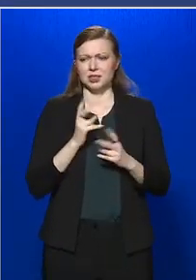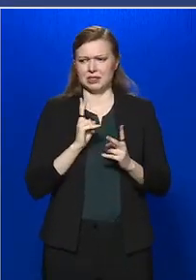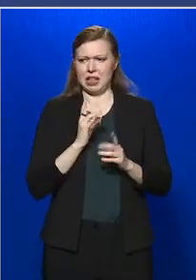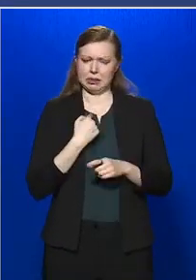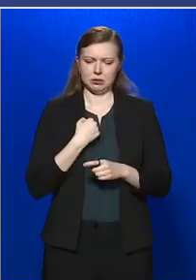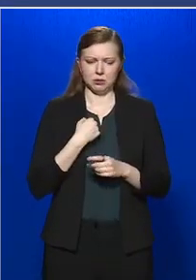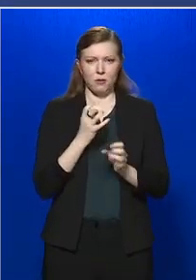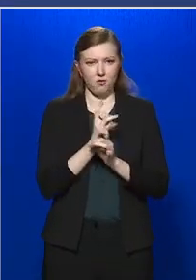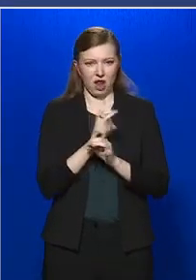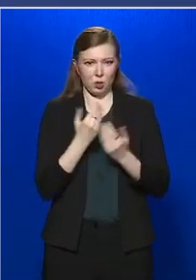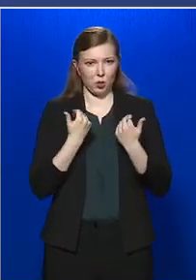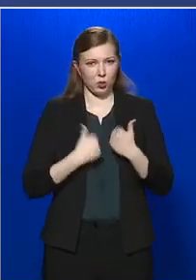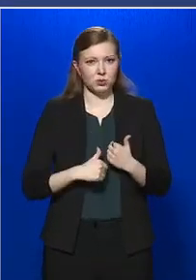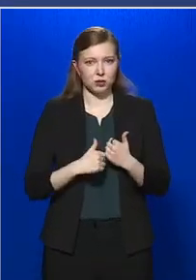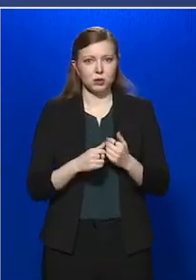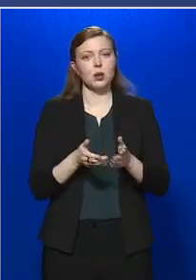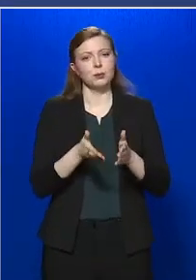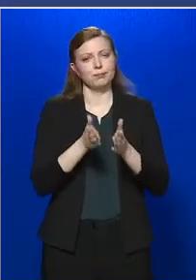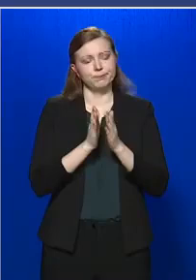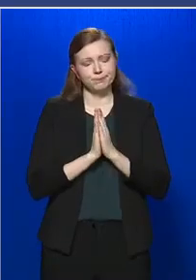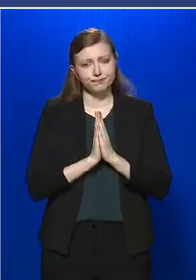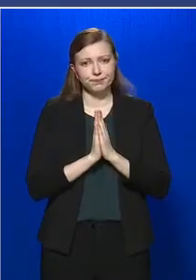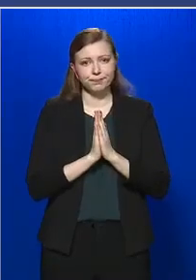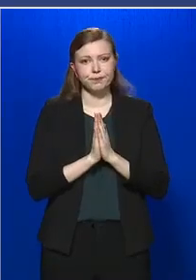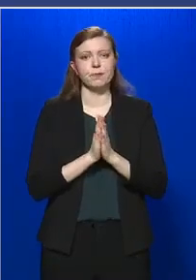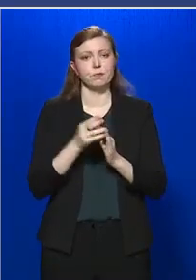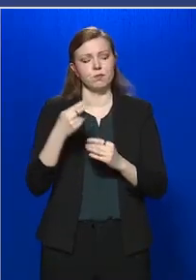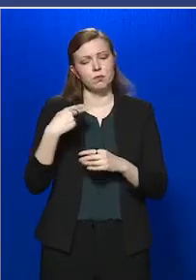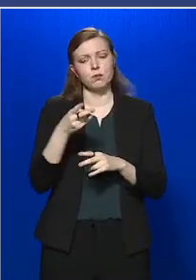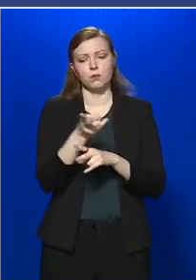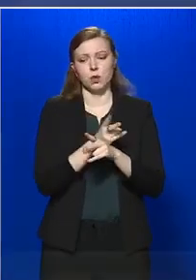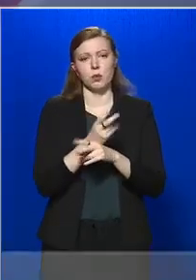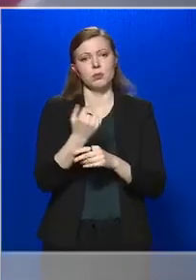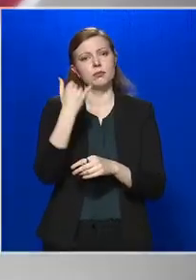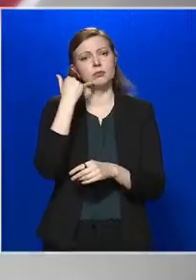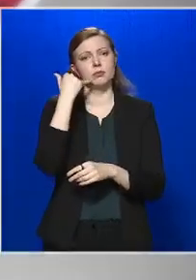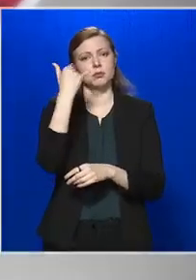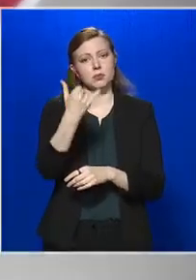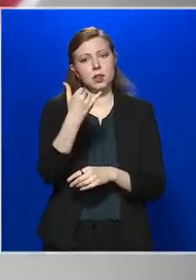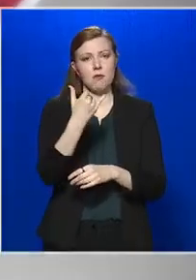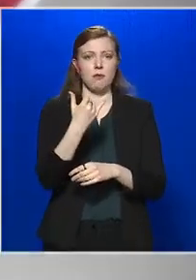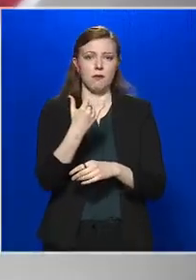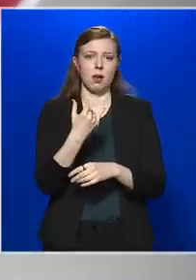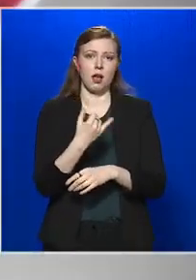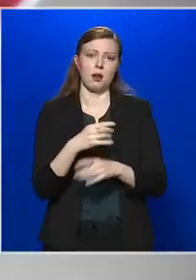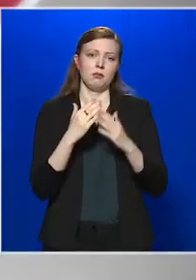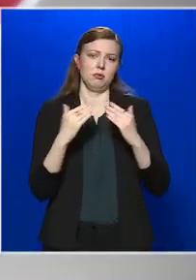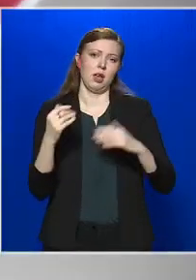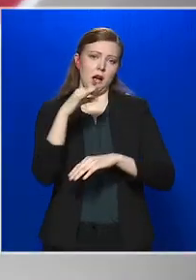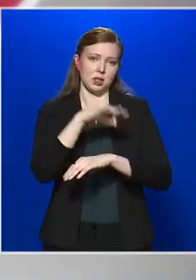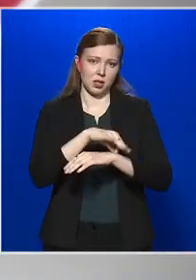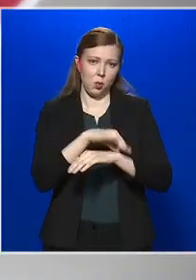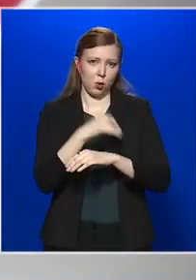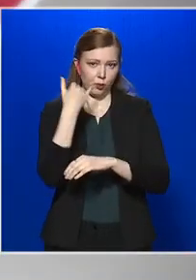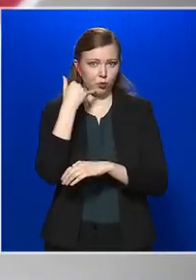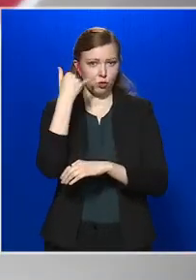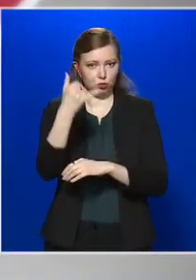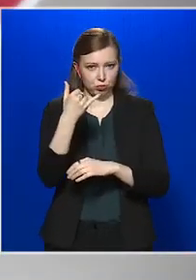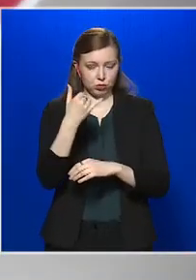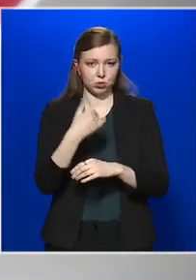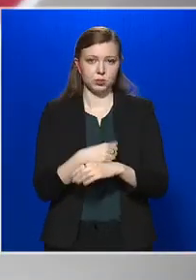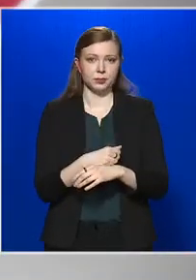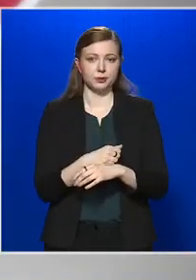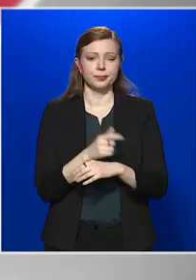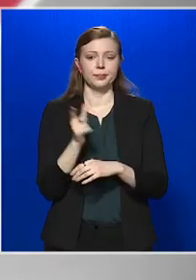fertőződhetett, akkor kérem, hogy továbbra is hívja fel telefonon a házi orvosát. Ő